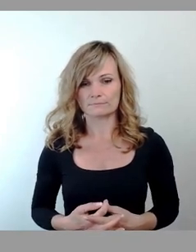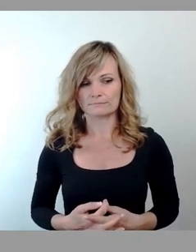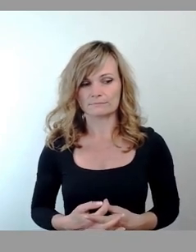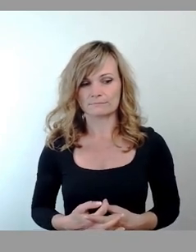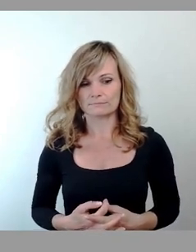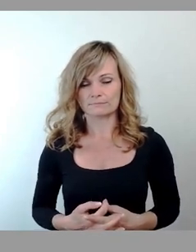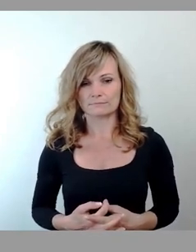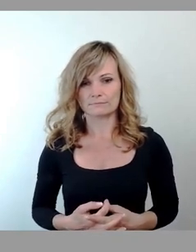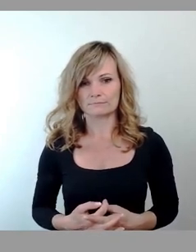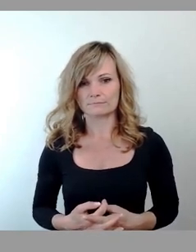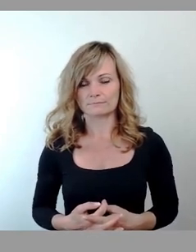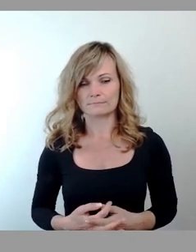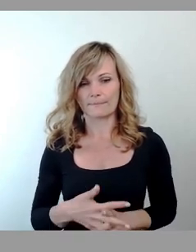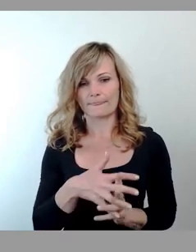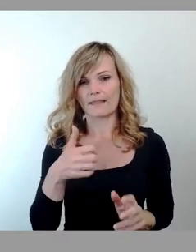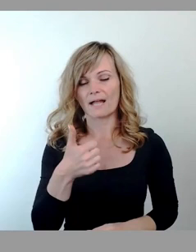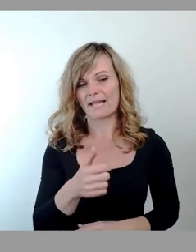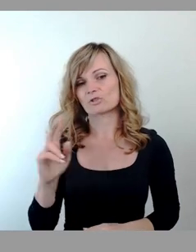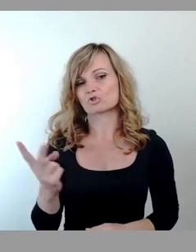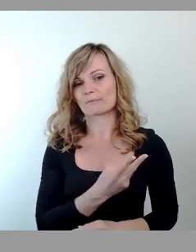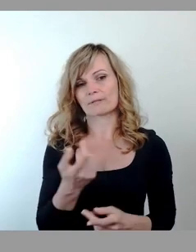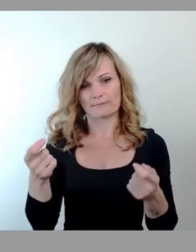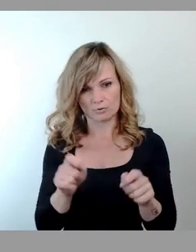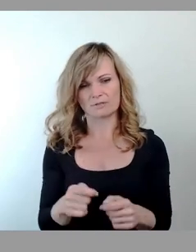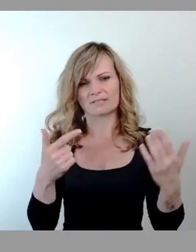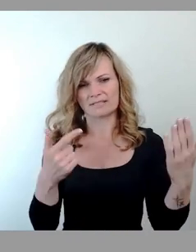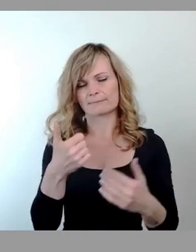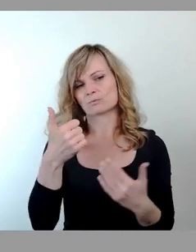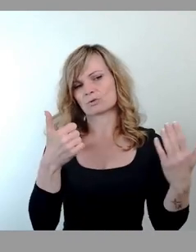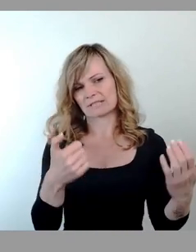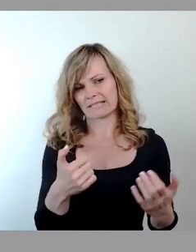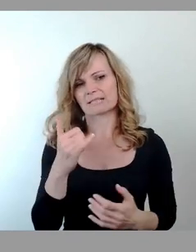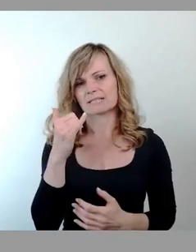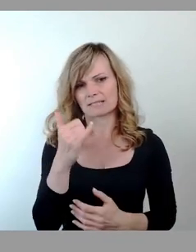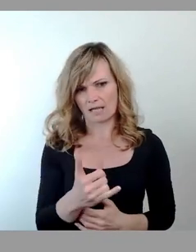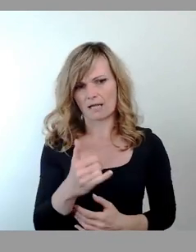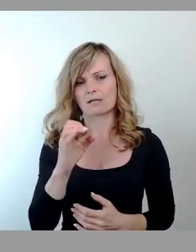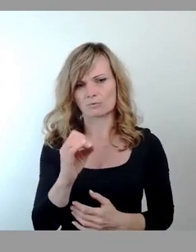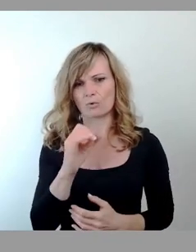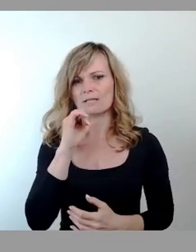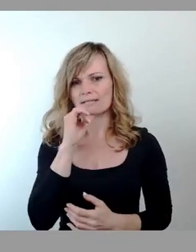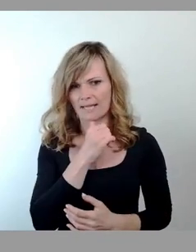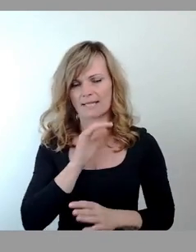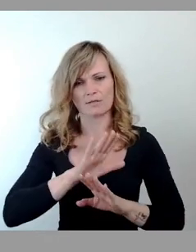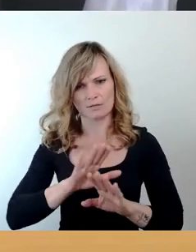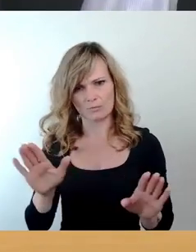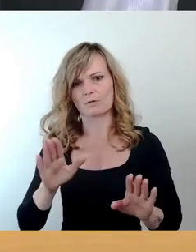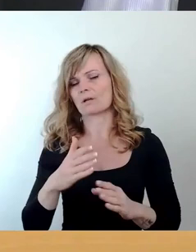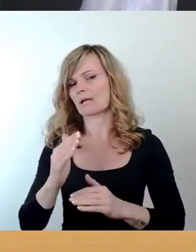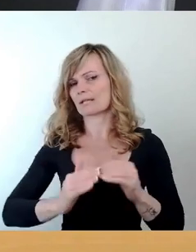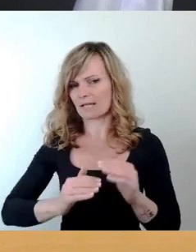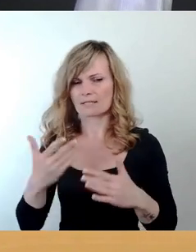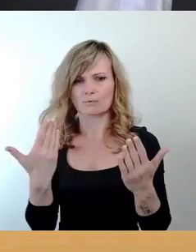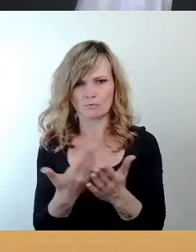Ebenfalls einstimmig bei 67 Ja, 0 Nein und 0 Enthal, so beschlossen. Vielen